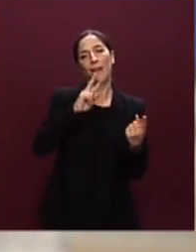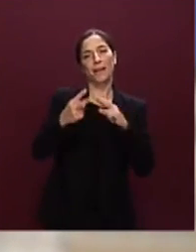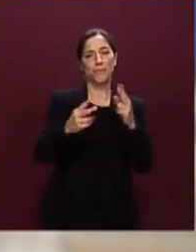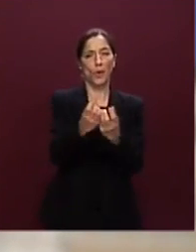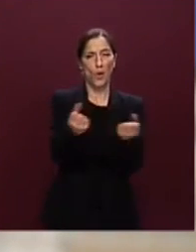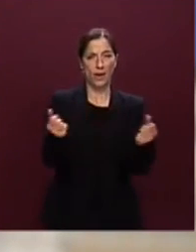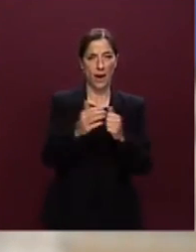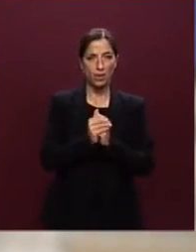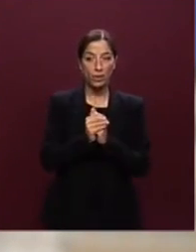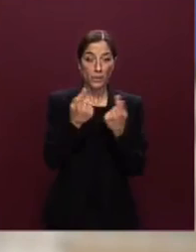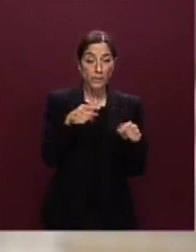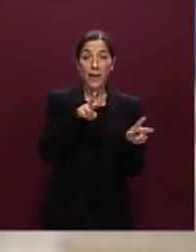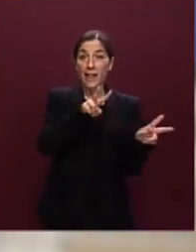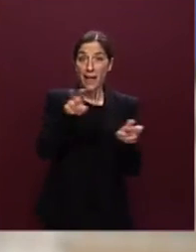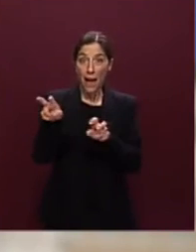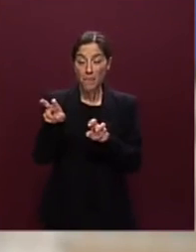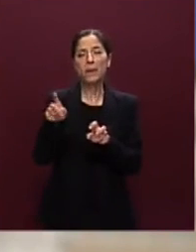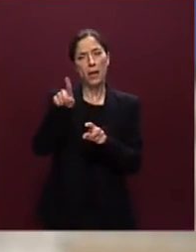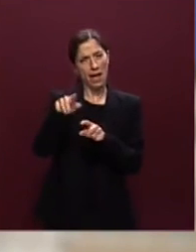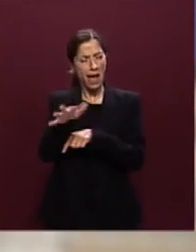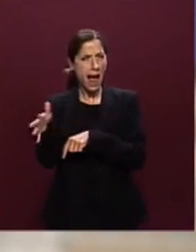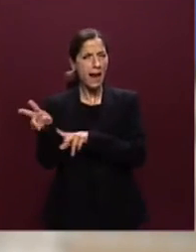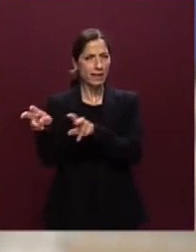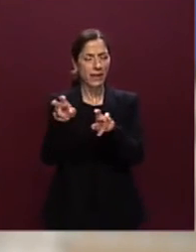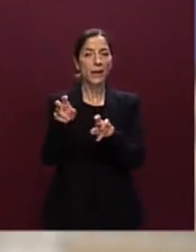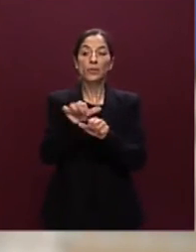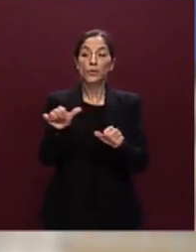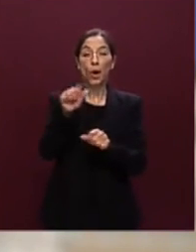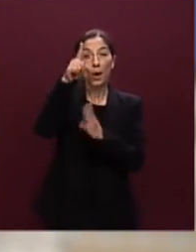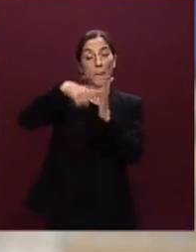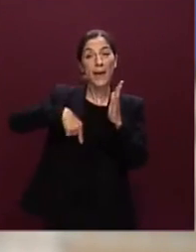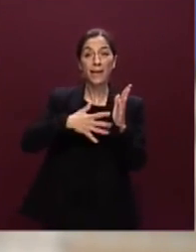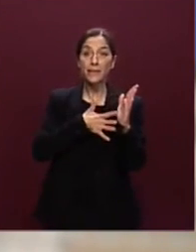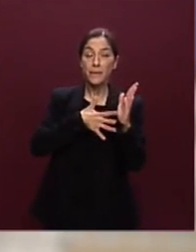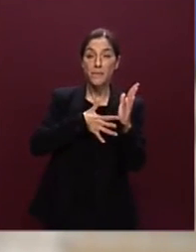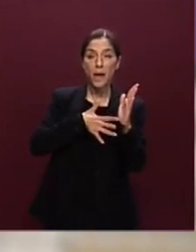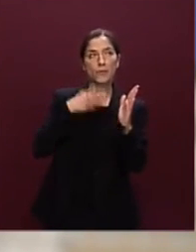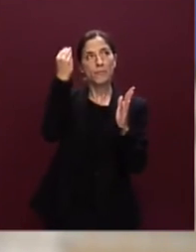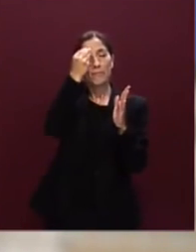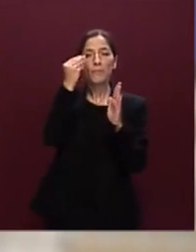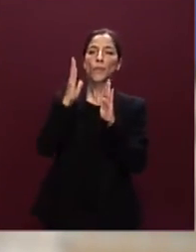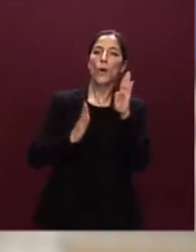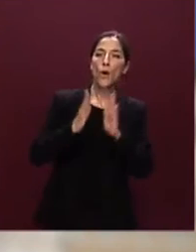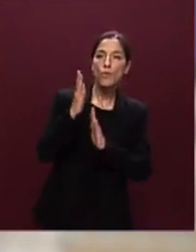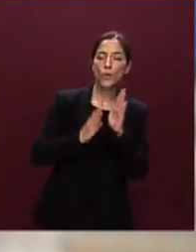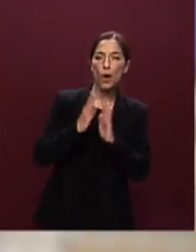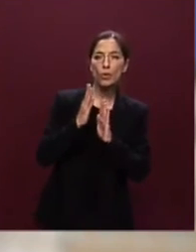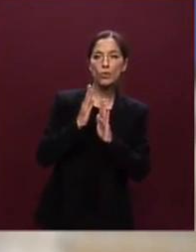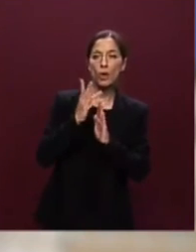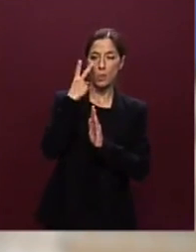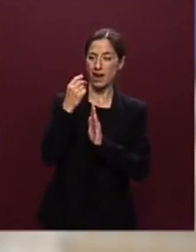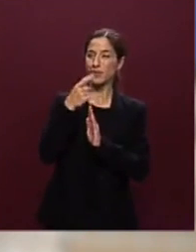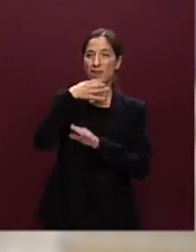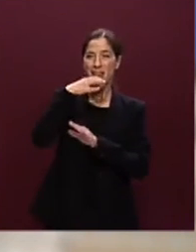temi come su altri non solamente nel mese di maggio avremo l'occasione del confronto sulla relazione